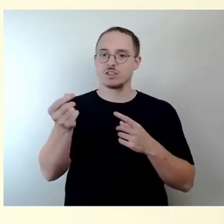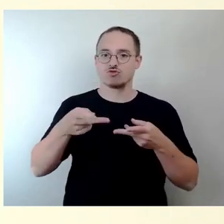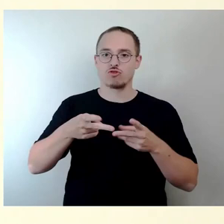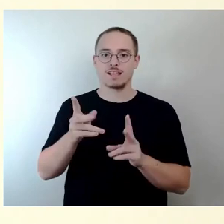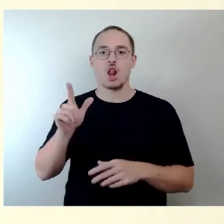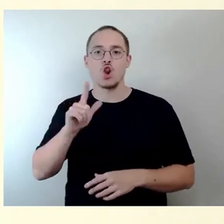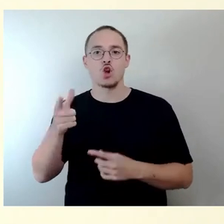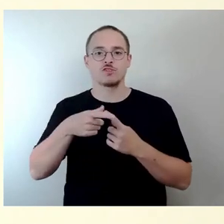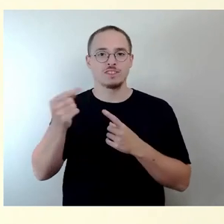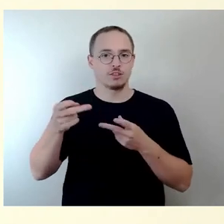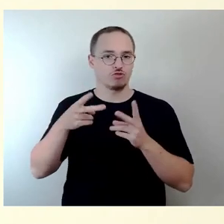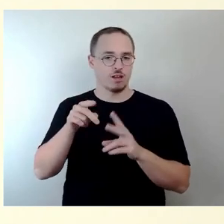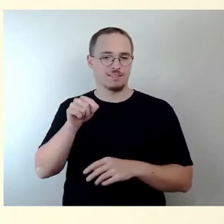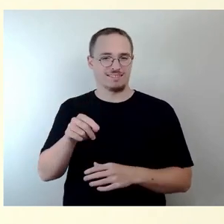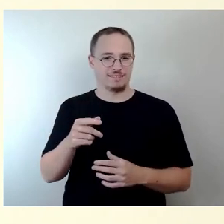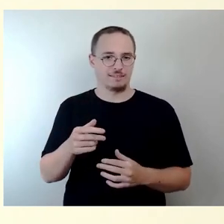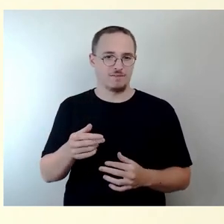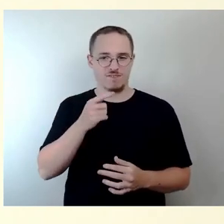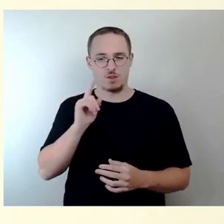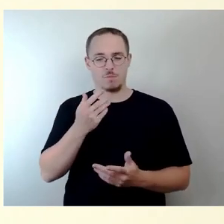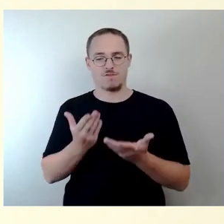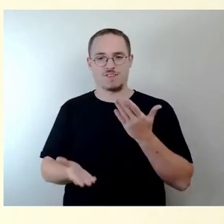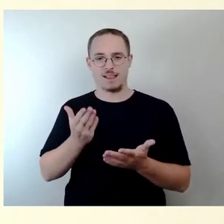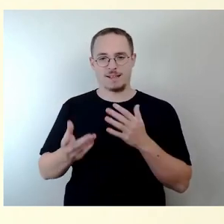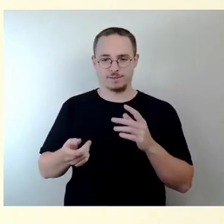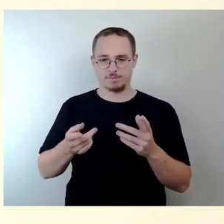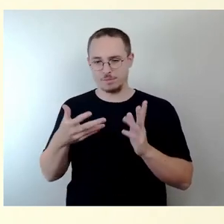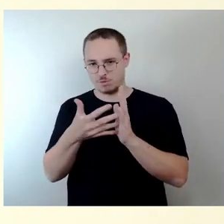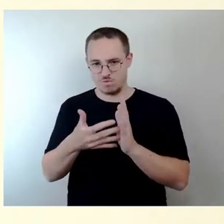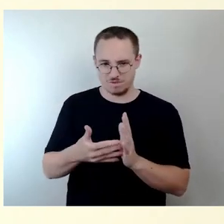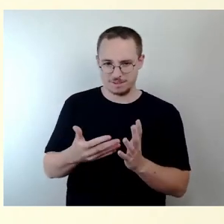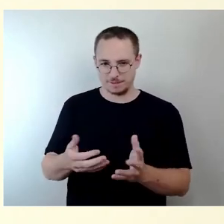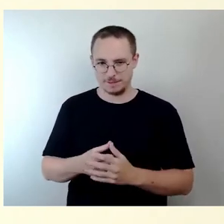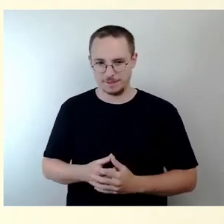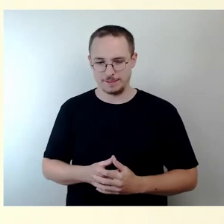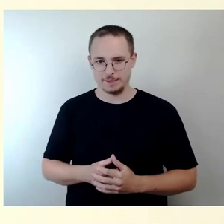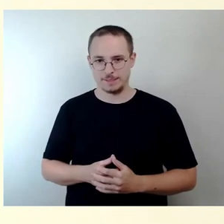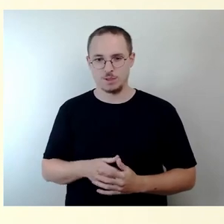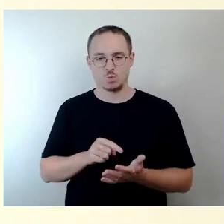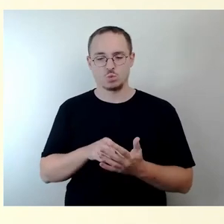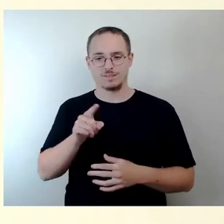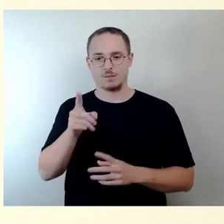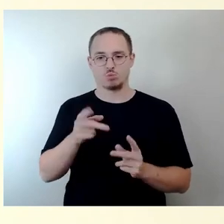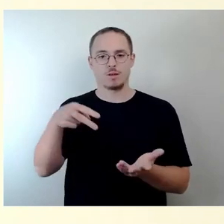Straße ist an dem Bereich erstmal im Bestand anzusetzen.